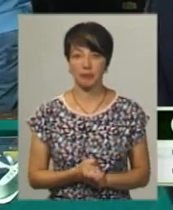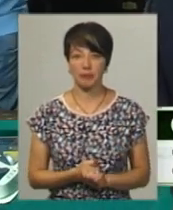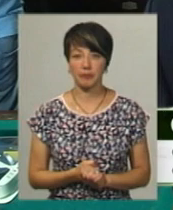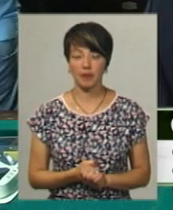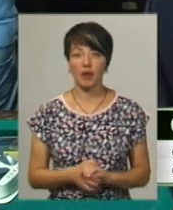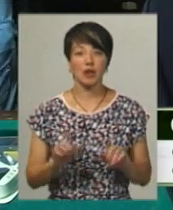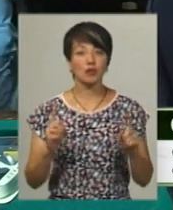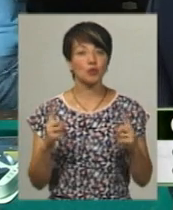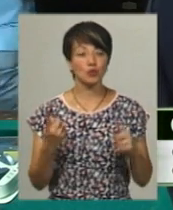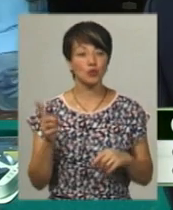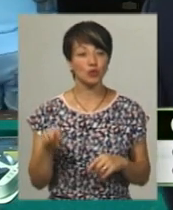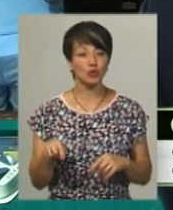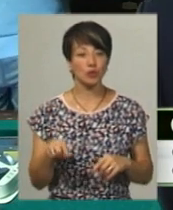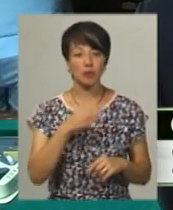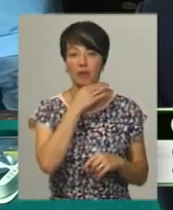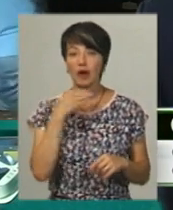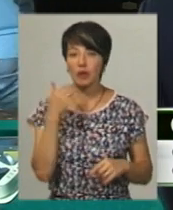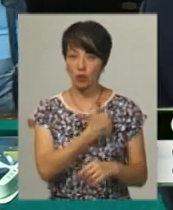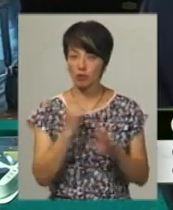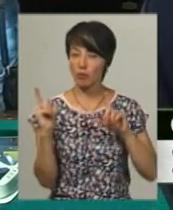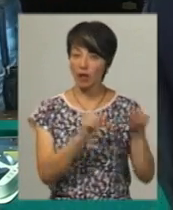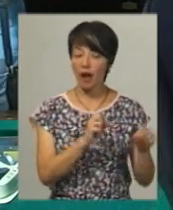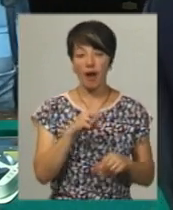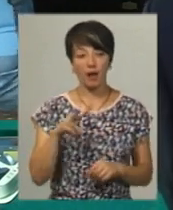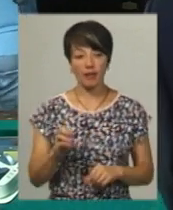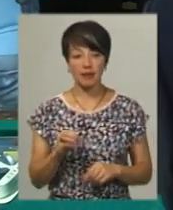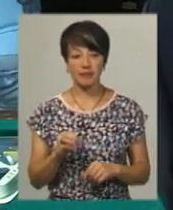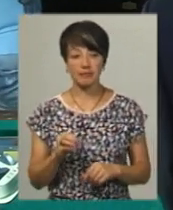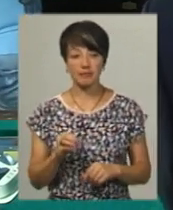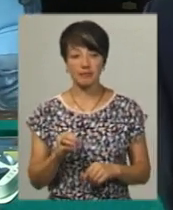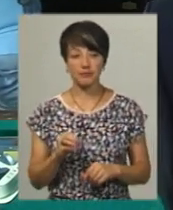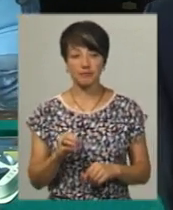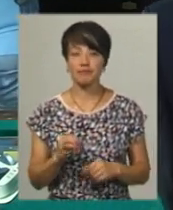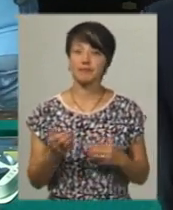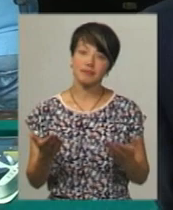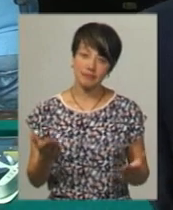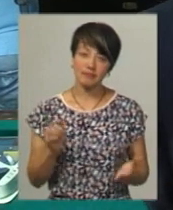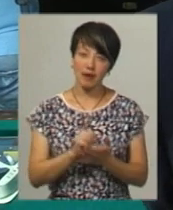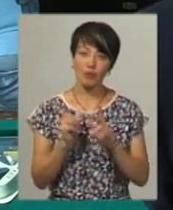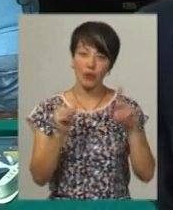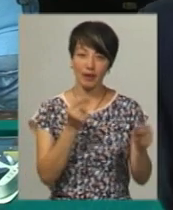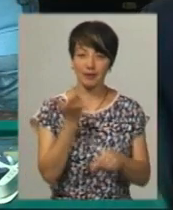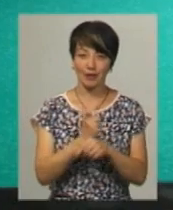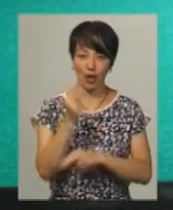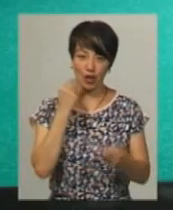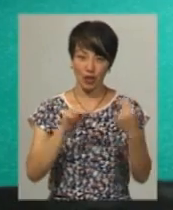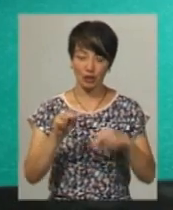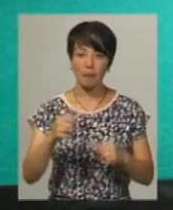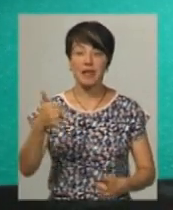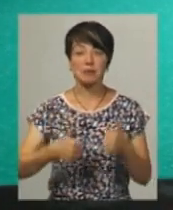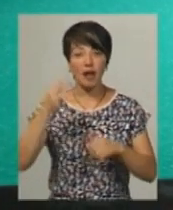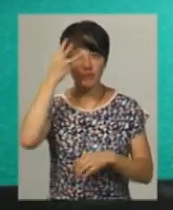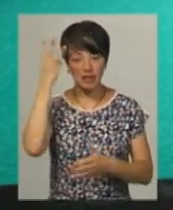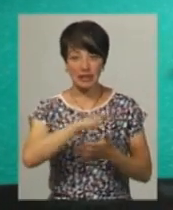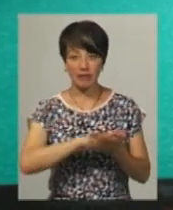Тому що багато хоче поїхати, але ж маю поїхати найкраще. Змагання у